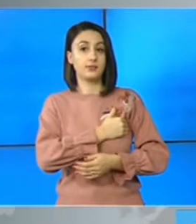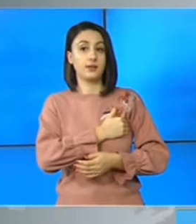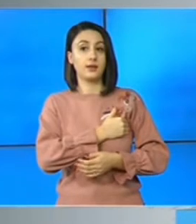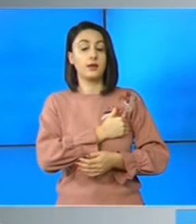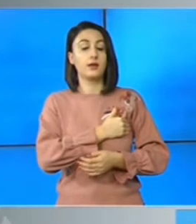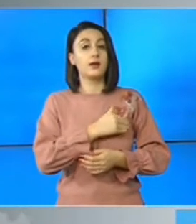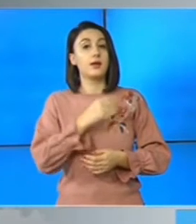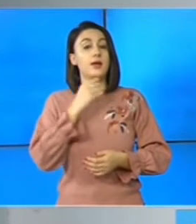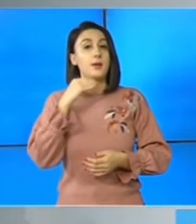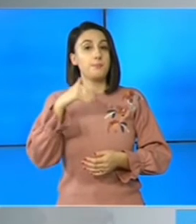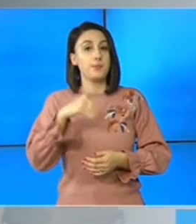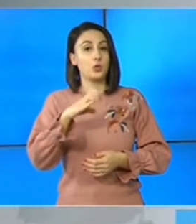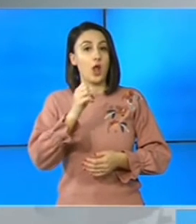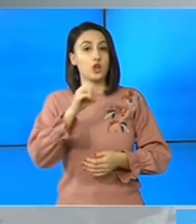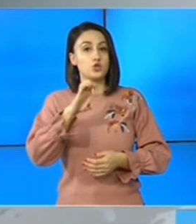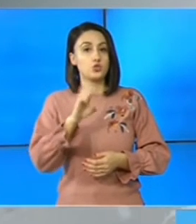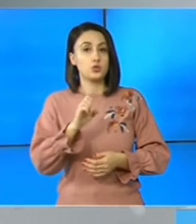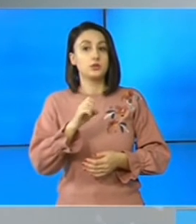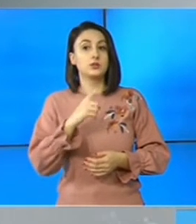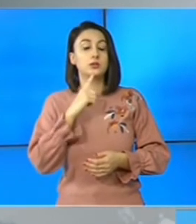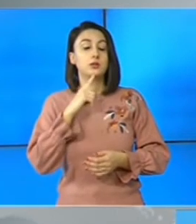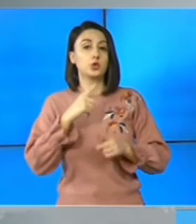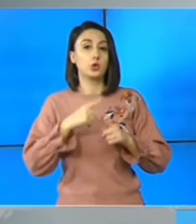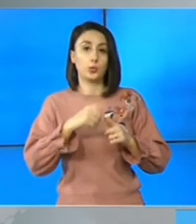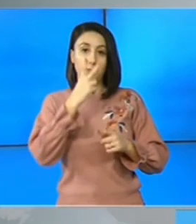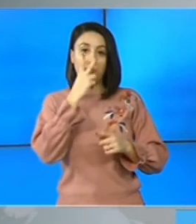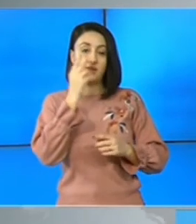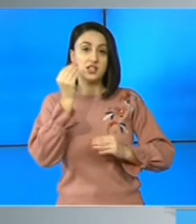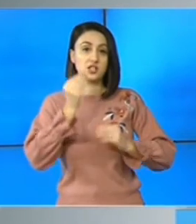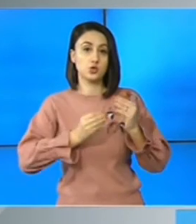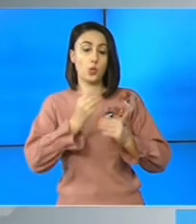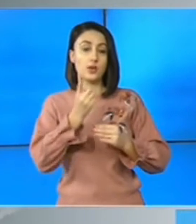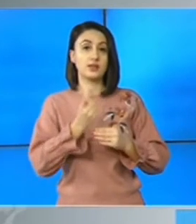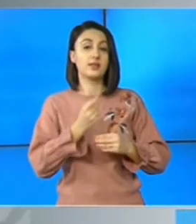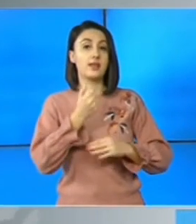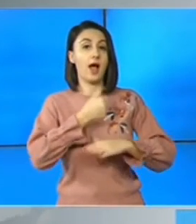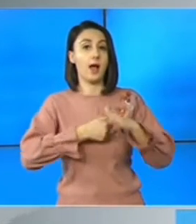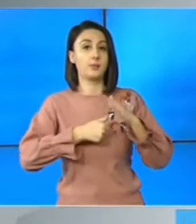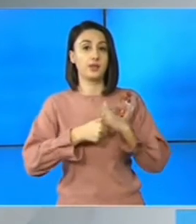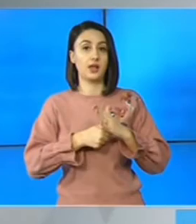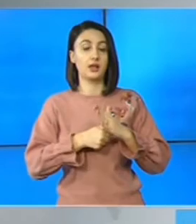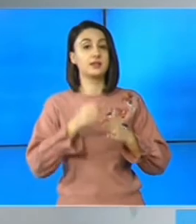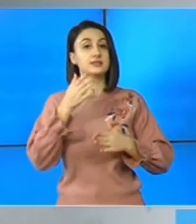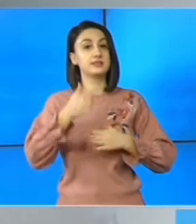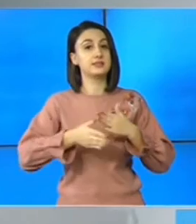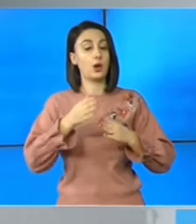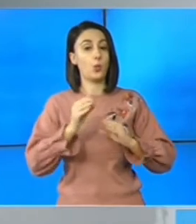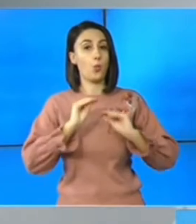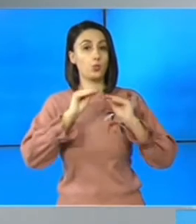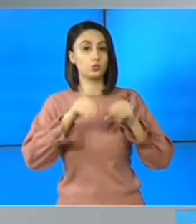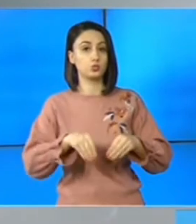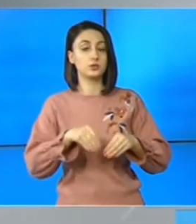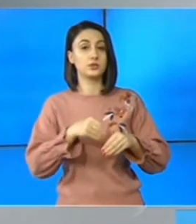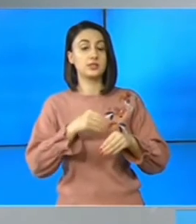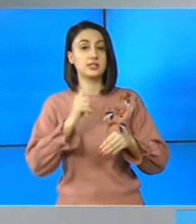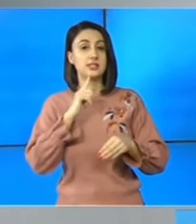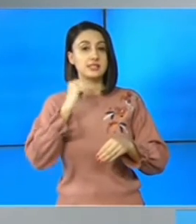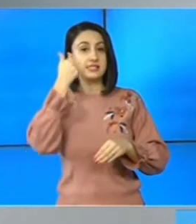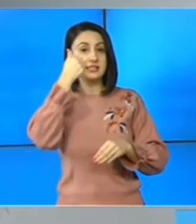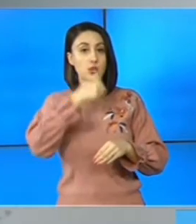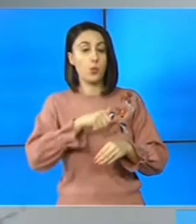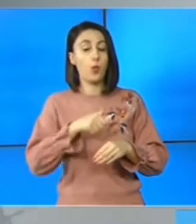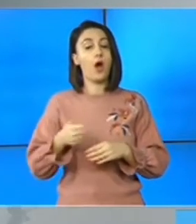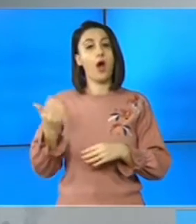la Miercurea Ciucă. Cu privire la situația din capital, trenurile ajunse peste zim